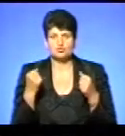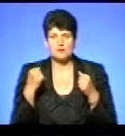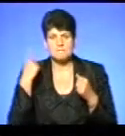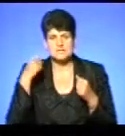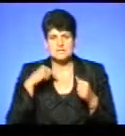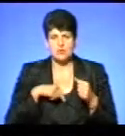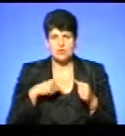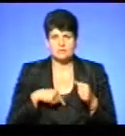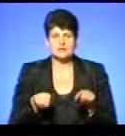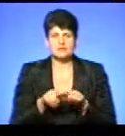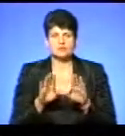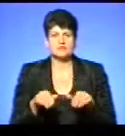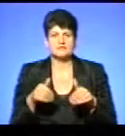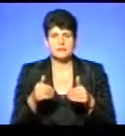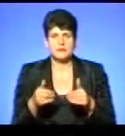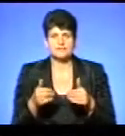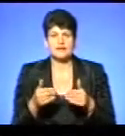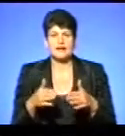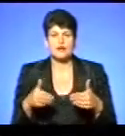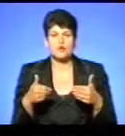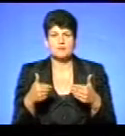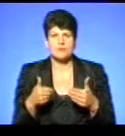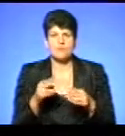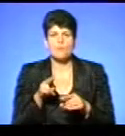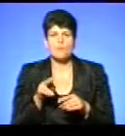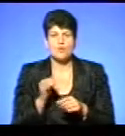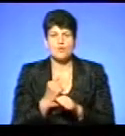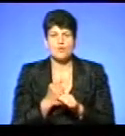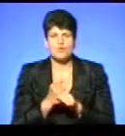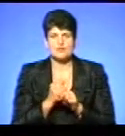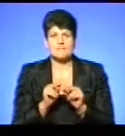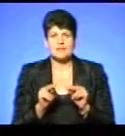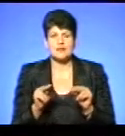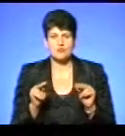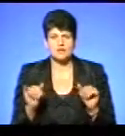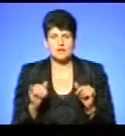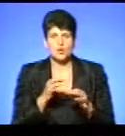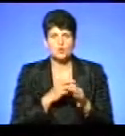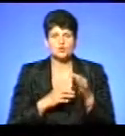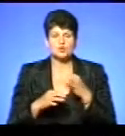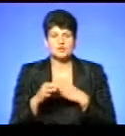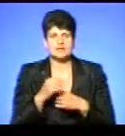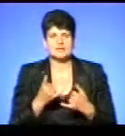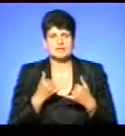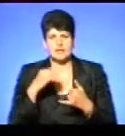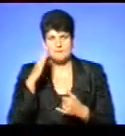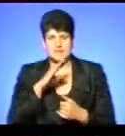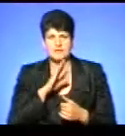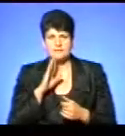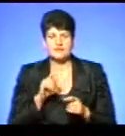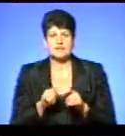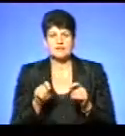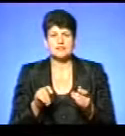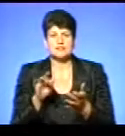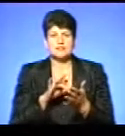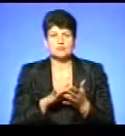Також будуть надаватися методичні рекомендації по роботі для педагогів і консультації для батьків. На відкритті центру